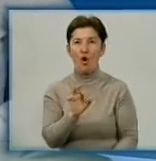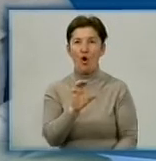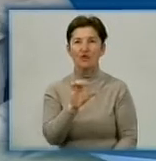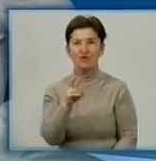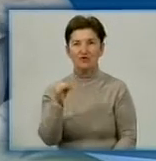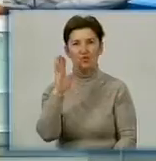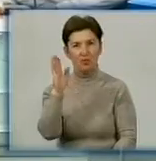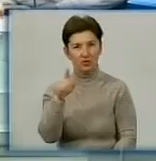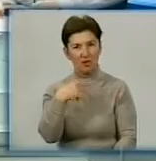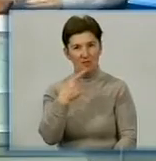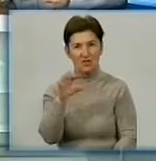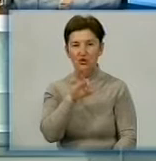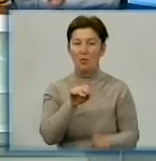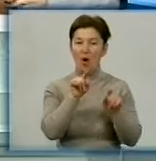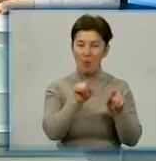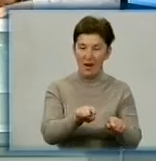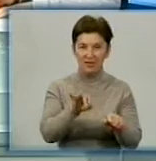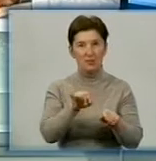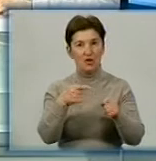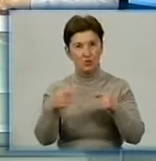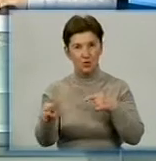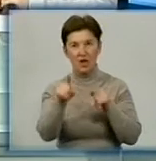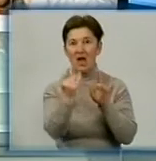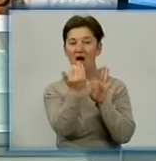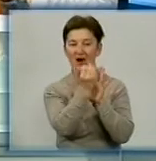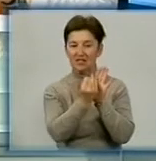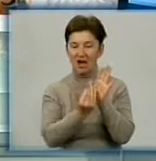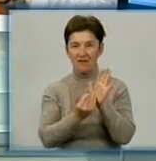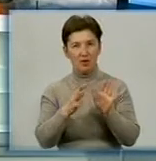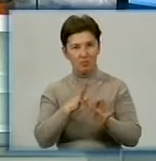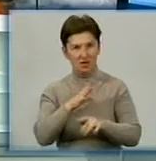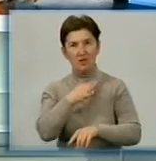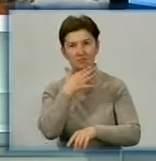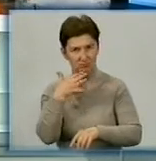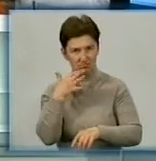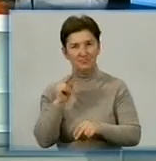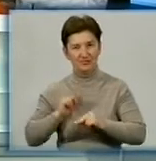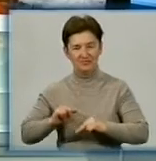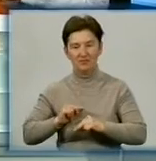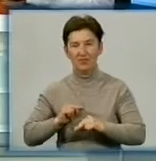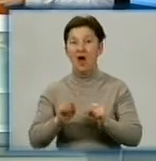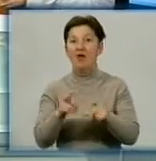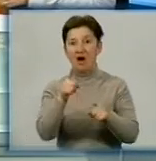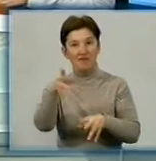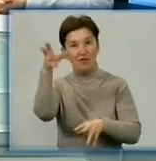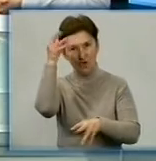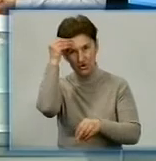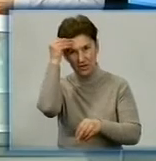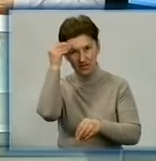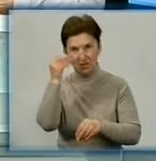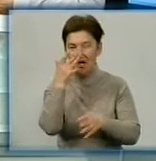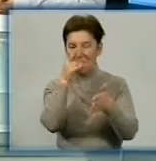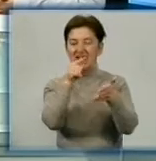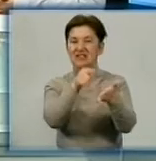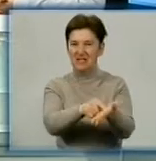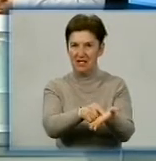Будемо говорити про це і не тільки, адже графік поїздки був насичений. Отже, Андрій Іванович, одразу, як вважаєте, цілий поставлених на